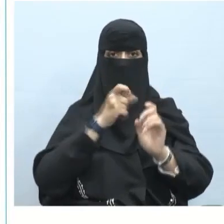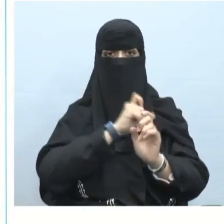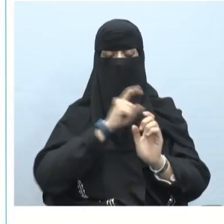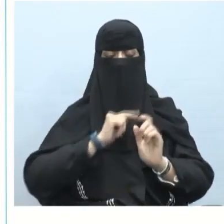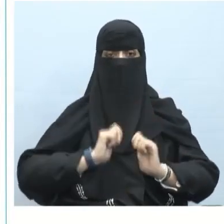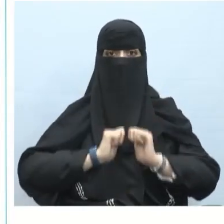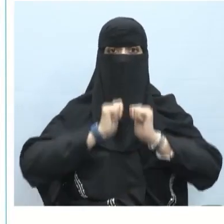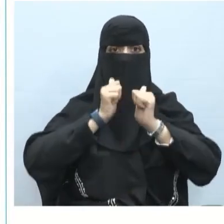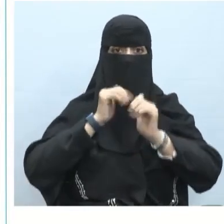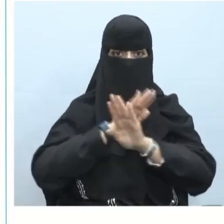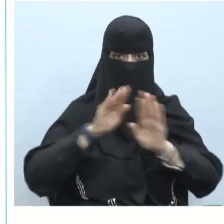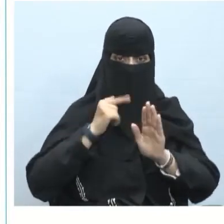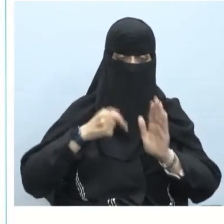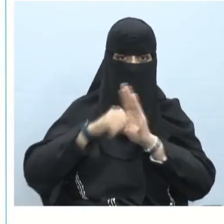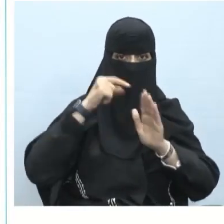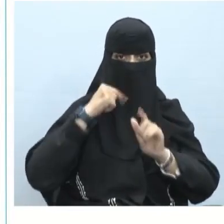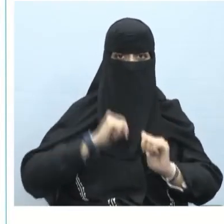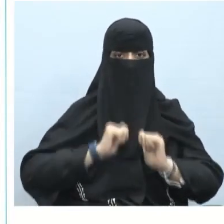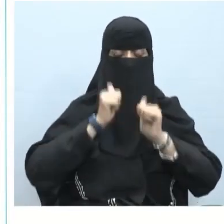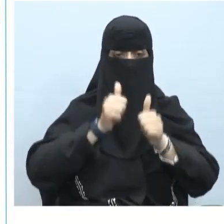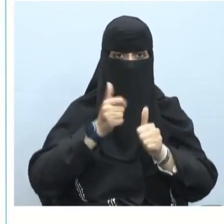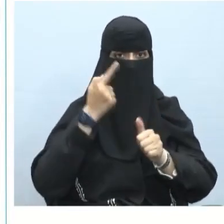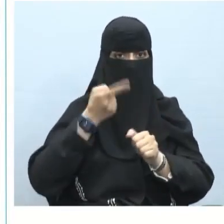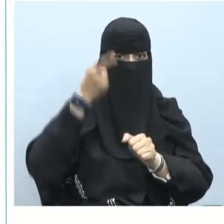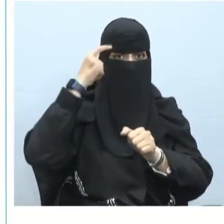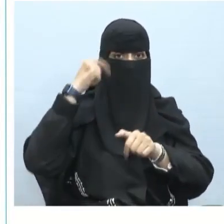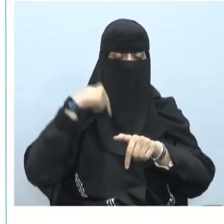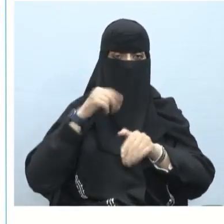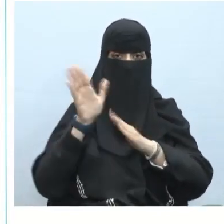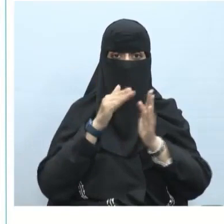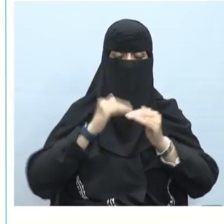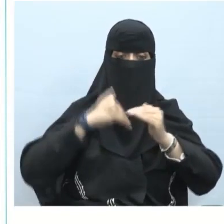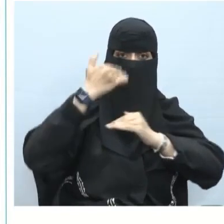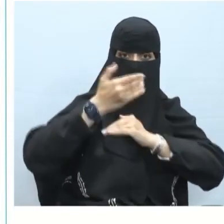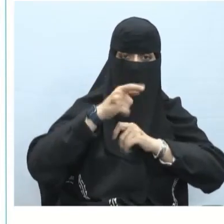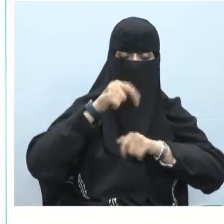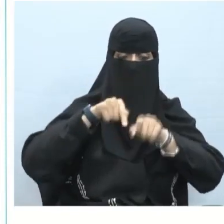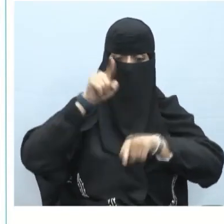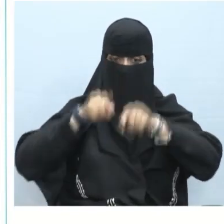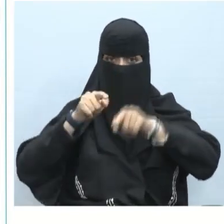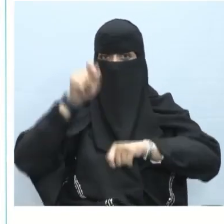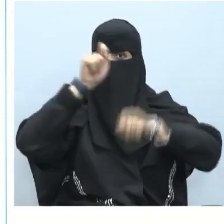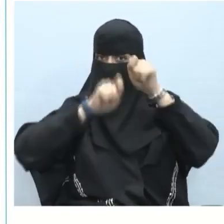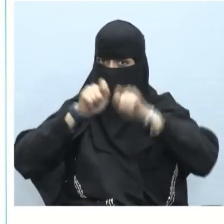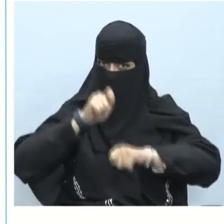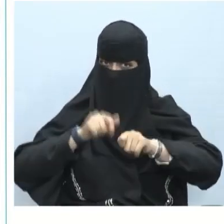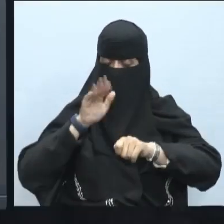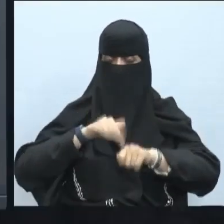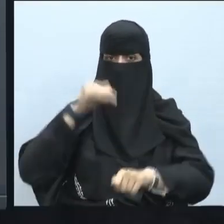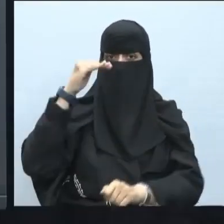الدرس قادرا على التعرف على العطف وتمييزه واستخدامه سيستخدم حروف العطف